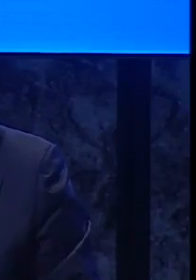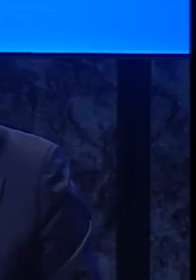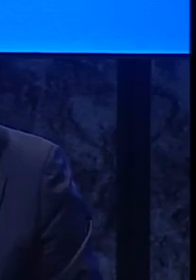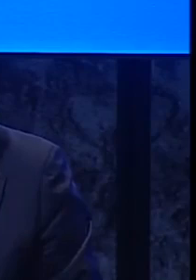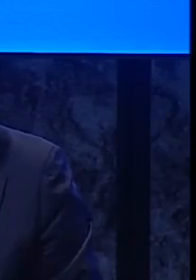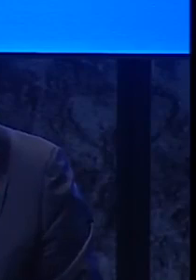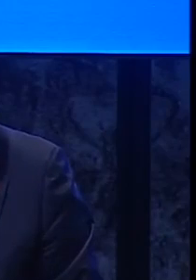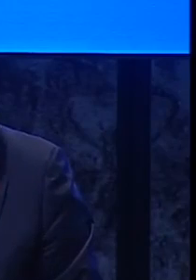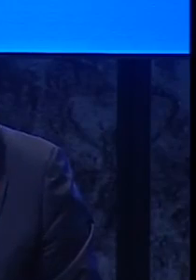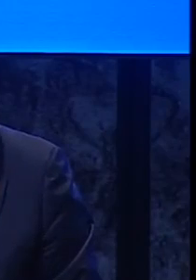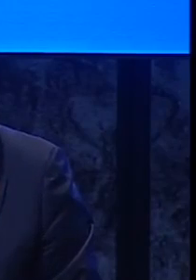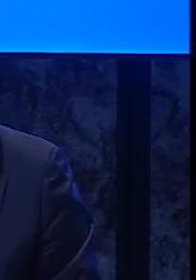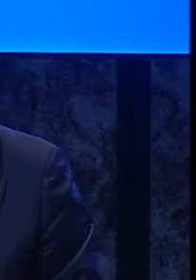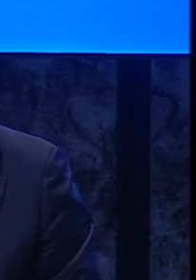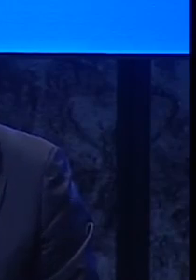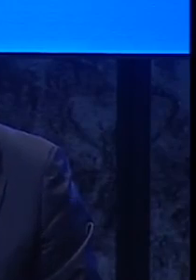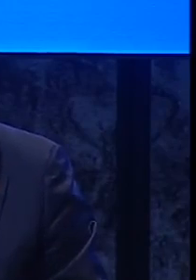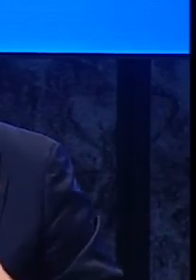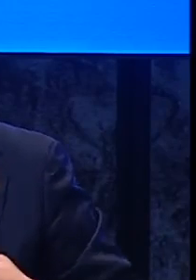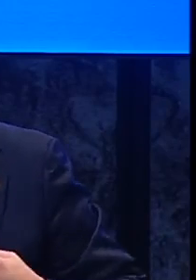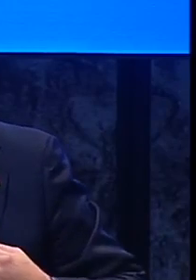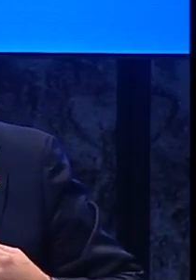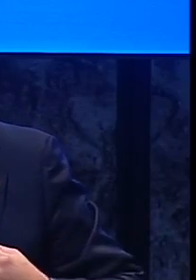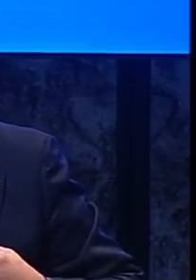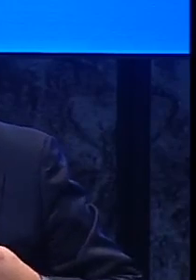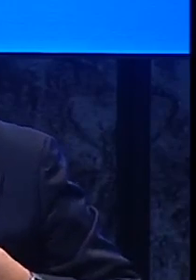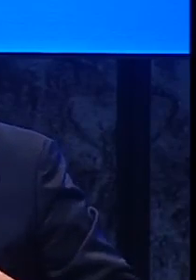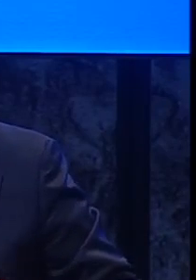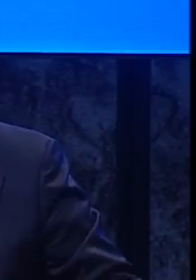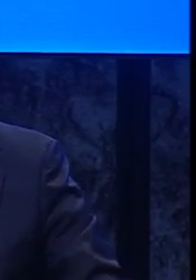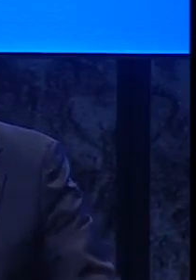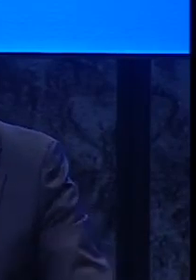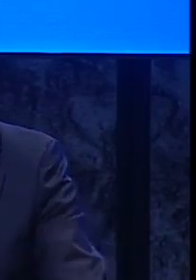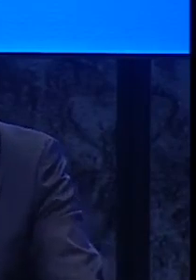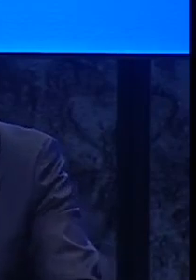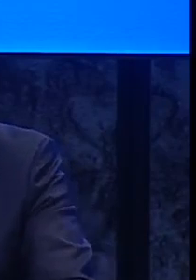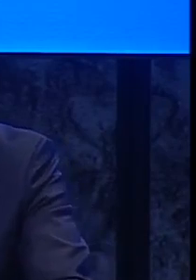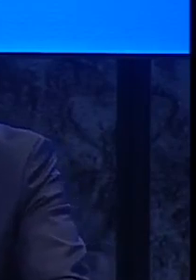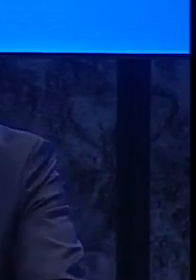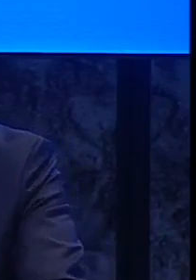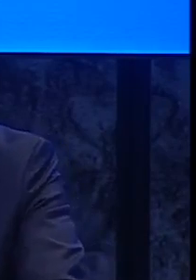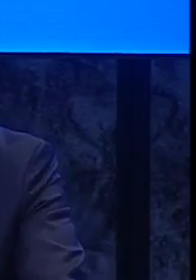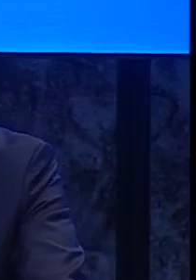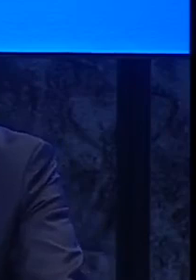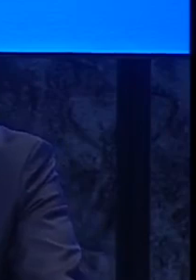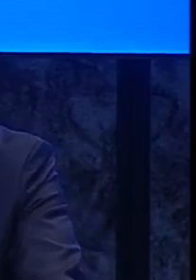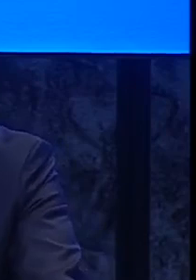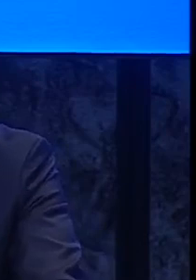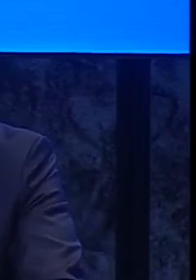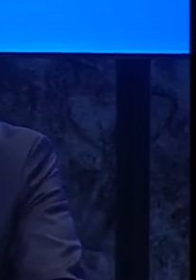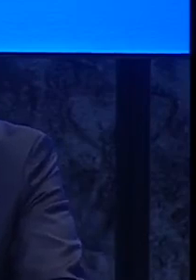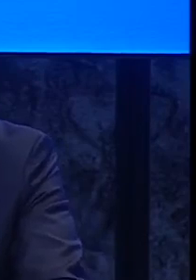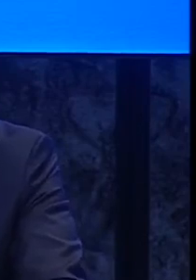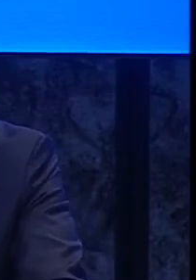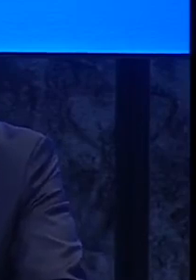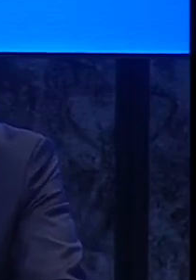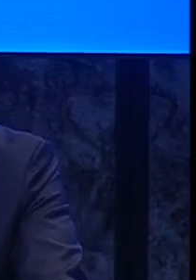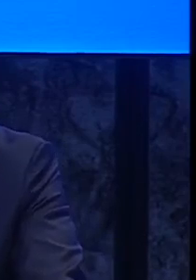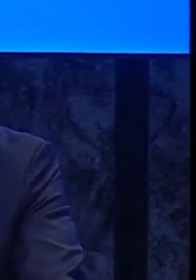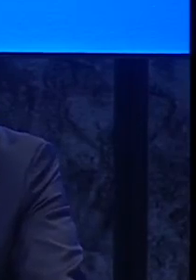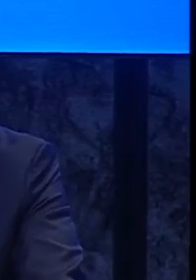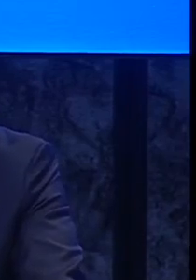organizira događaje. Ministrica, oboljen i ja. Bili smo prošlog tjedna u Rijeci. Otvorena je Palača